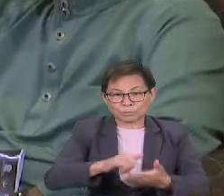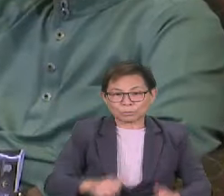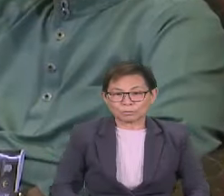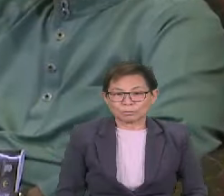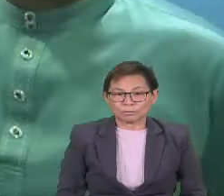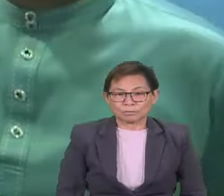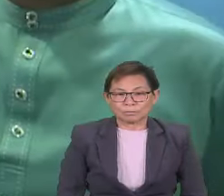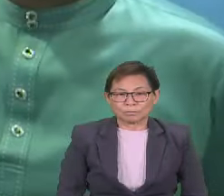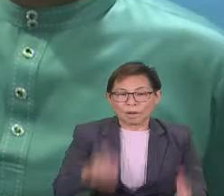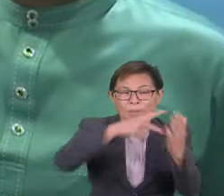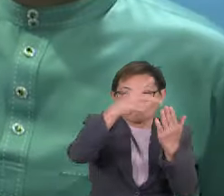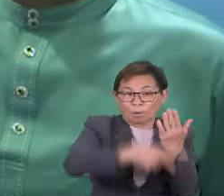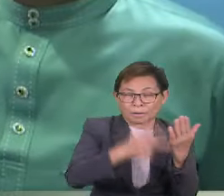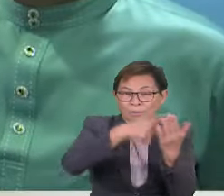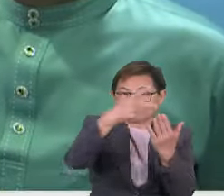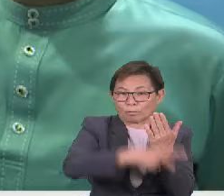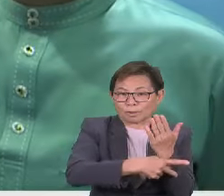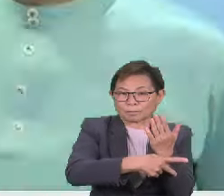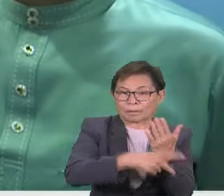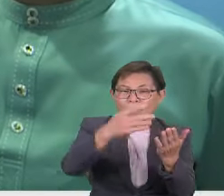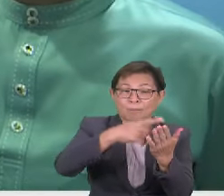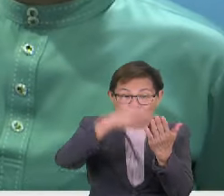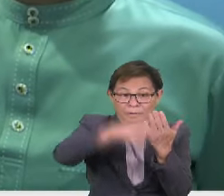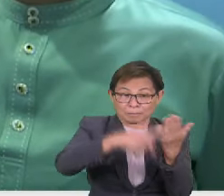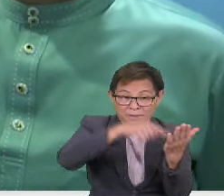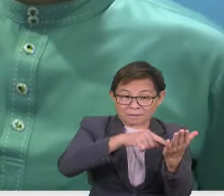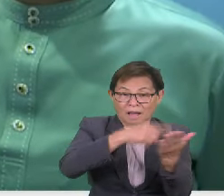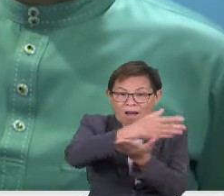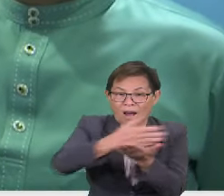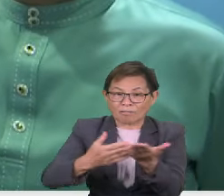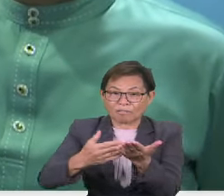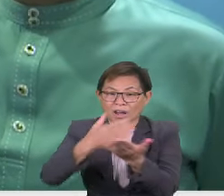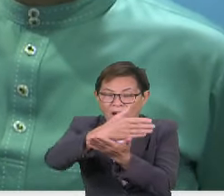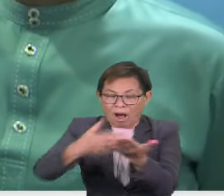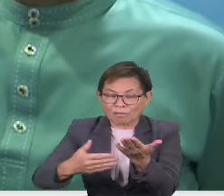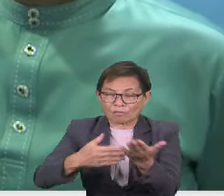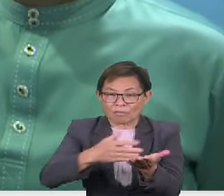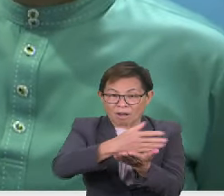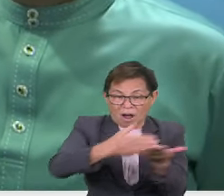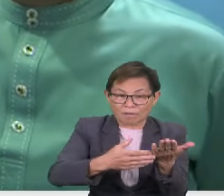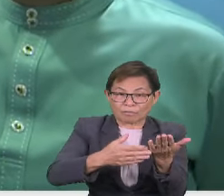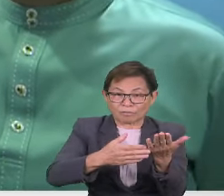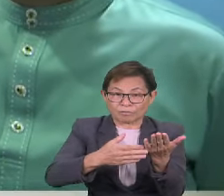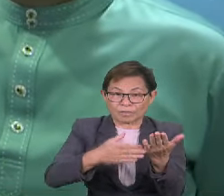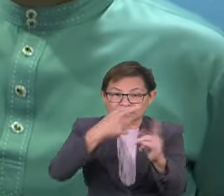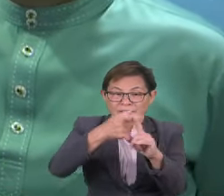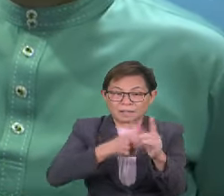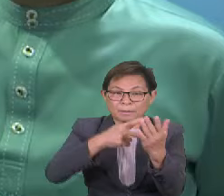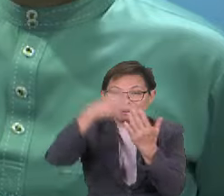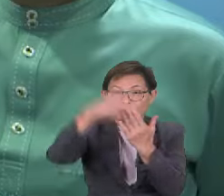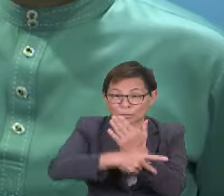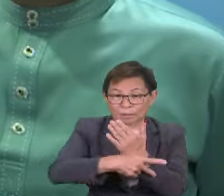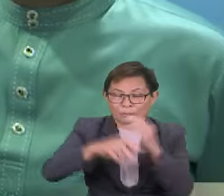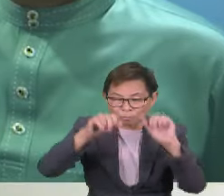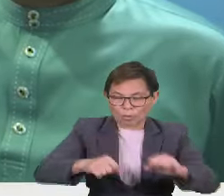Program ini juga merupakan sebahagian daripada inisiatif yang boleh